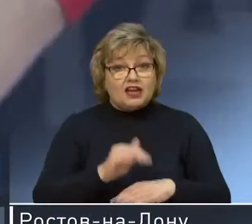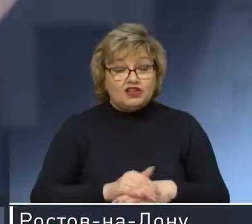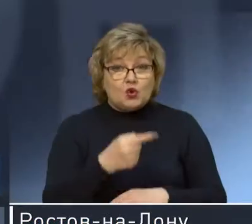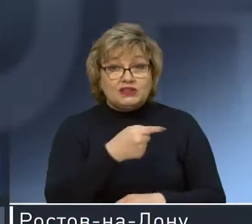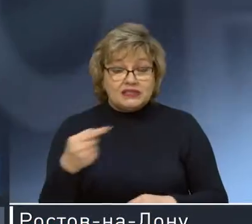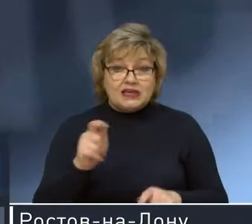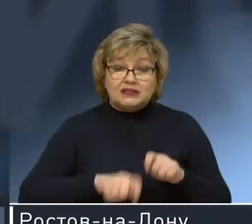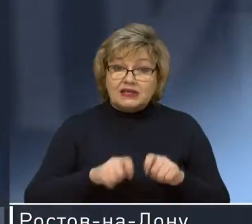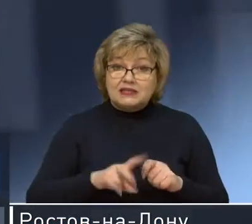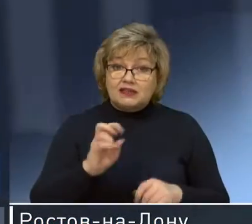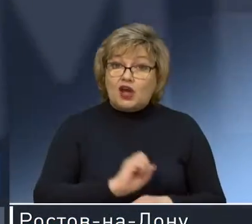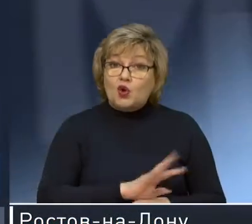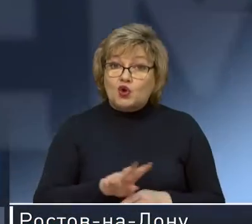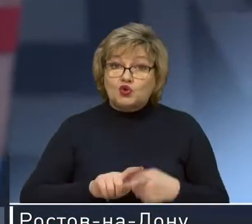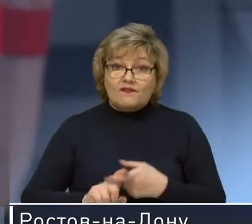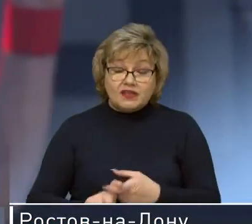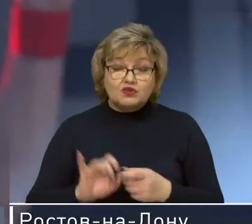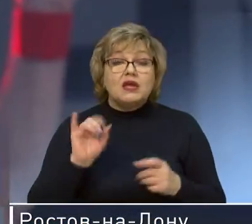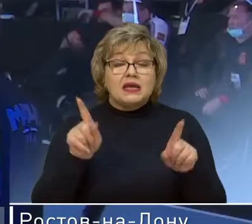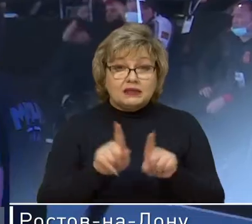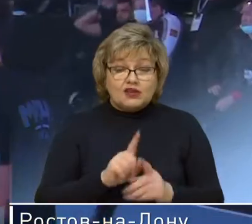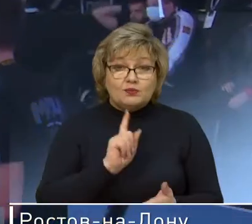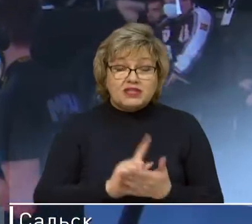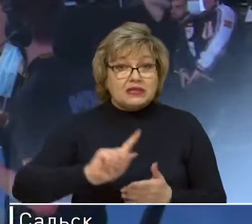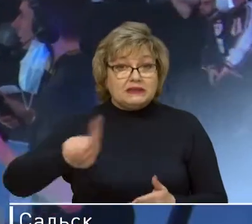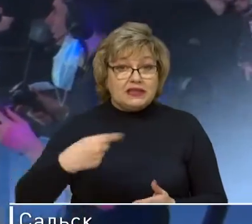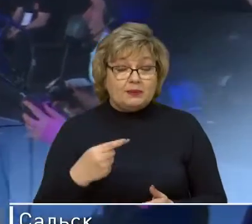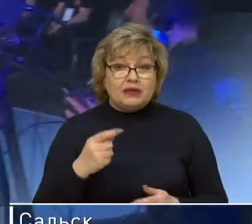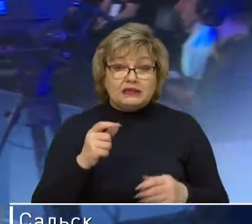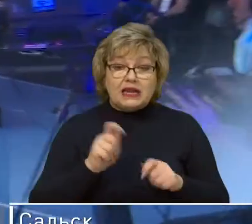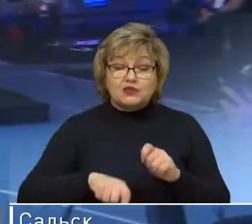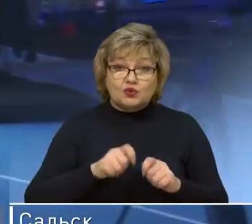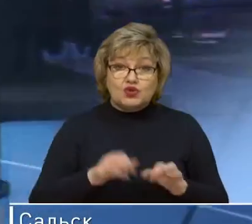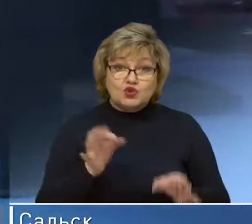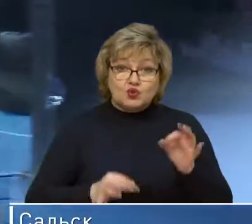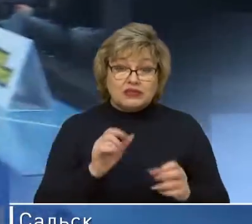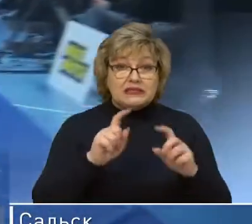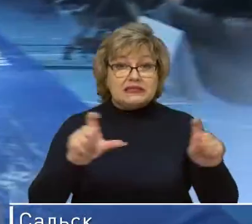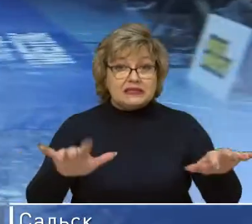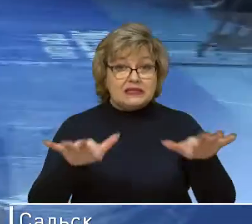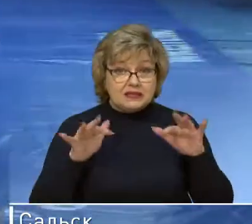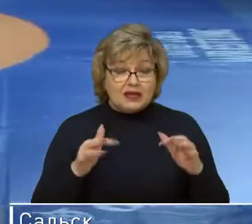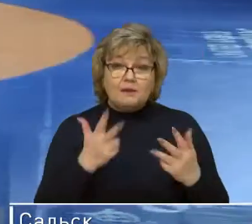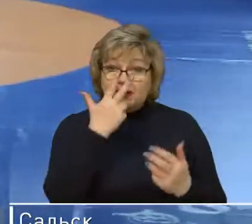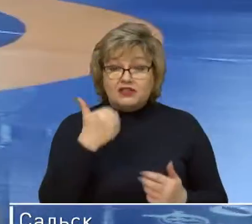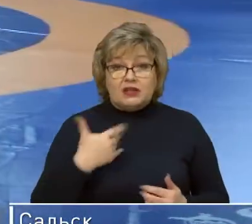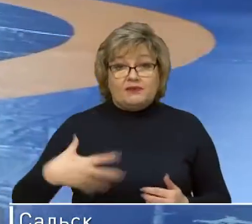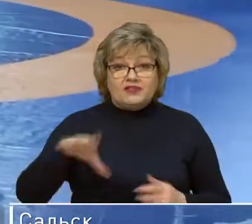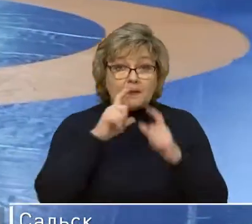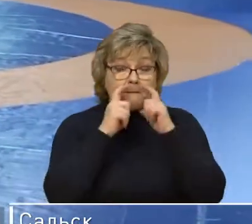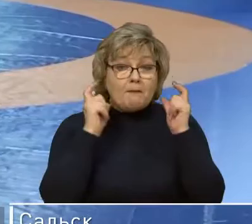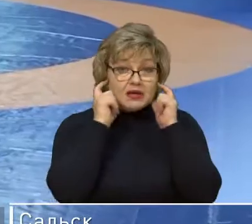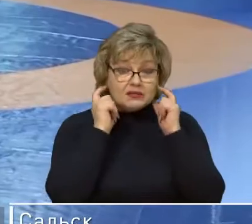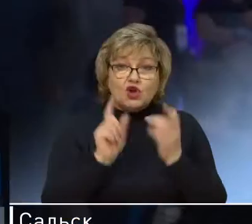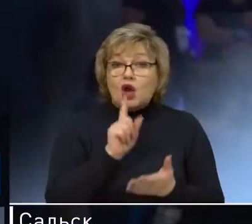отрицательного теста на коронавирус. Также обязательные требования для секундантов, судей и зрителей привычной нам всем маски.